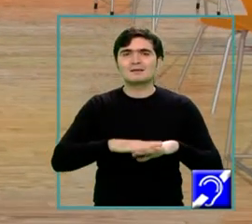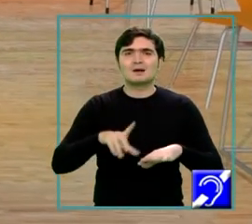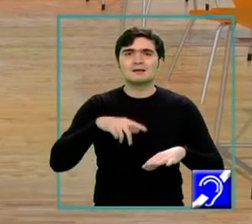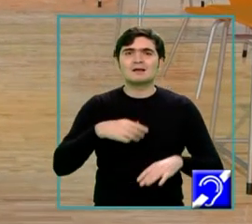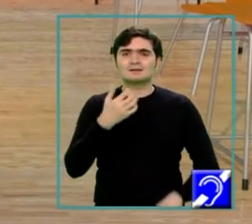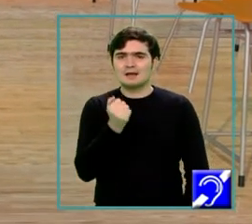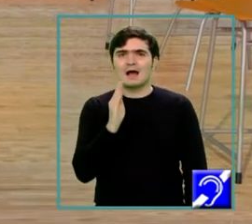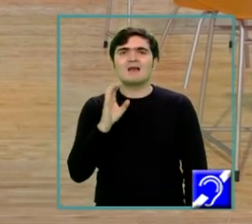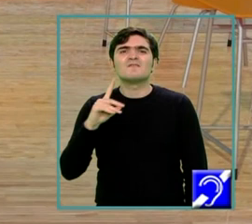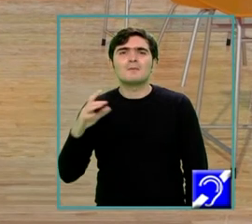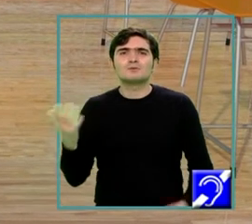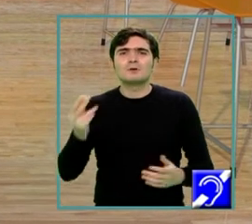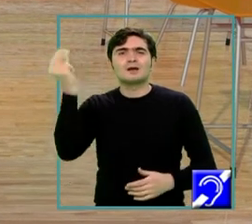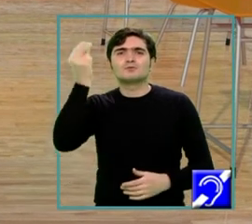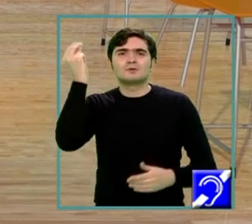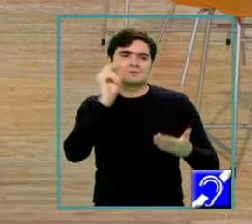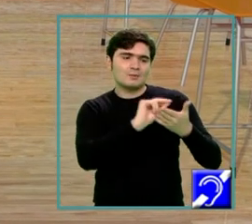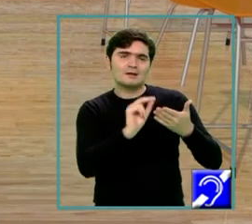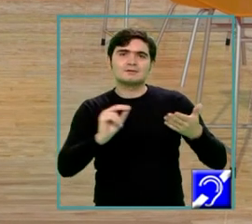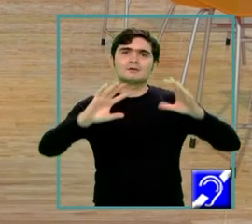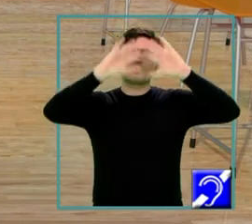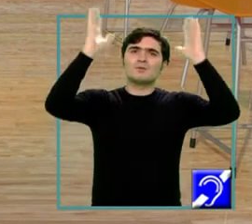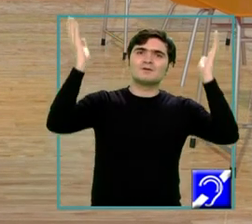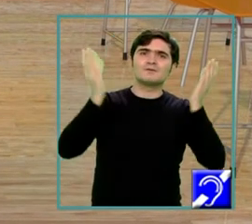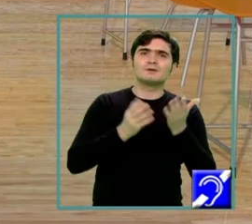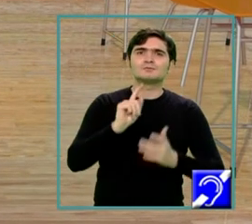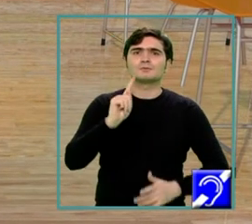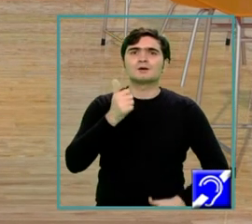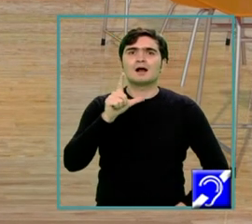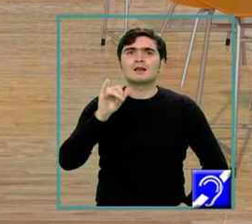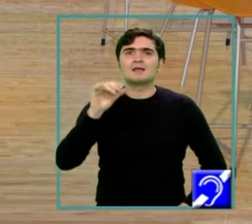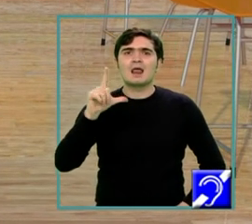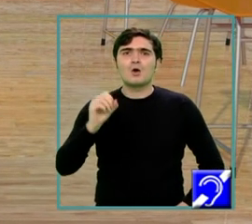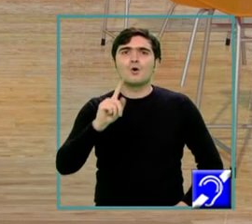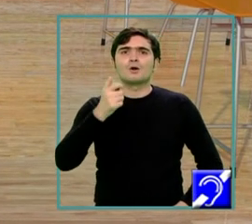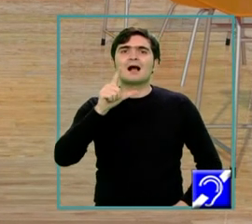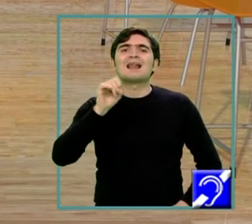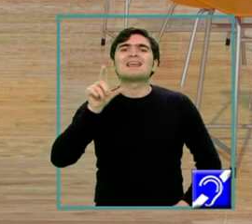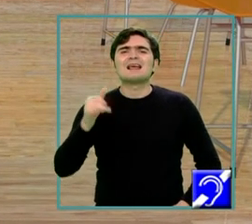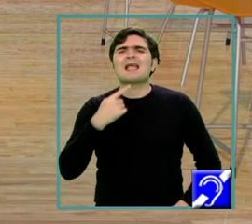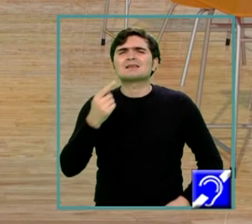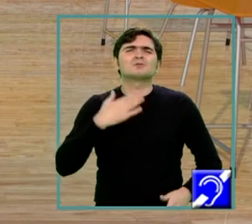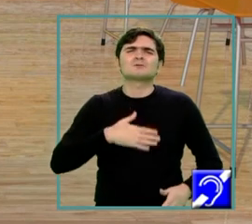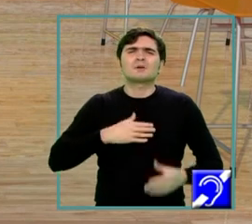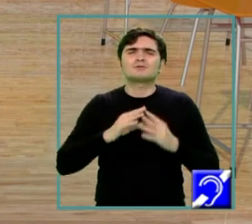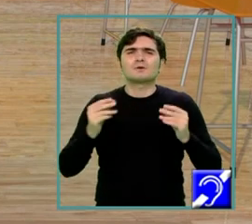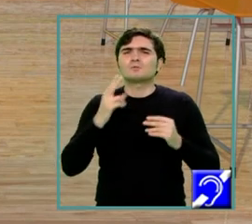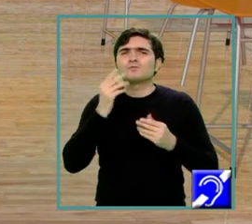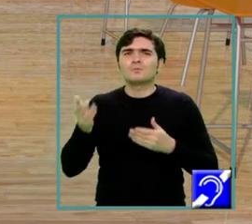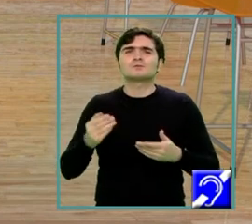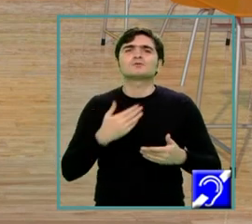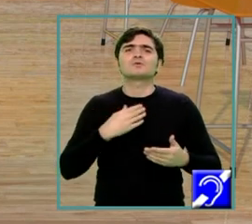cu care Dumnezeu a scris Universul. Galileu Galilei îmi place foarte mult acest citat, așa că vă urez succes